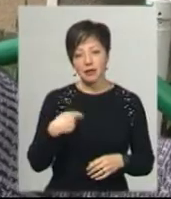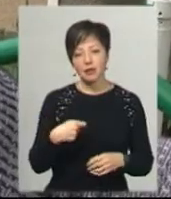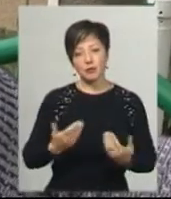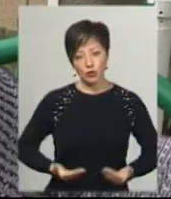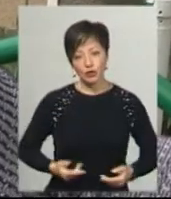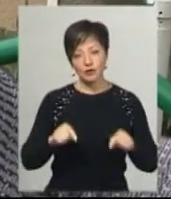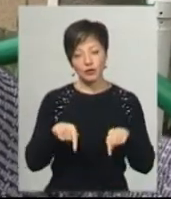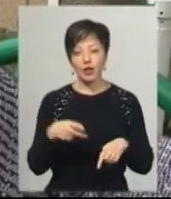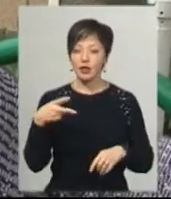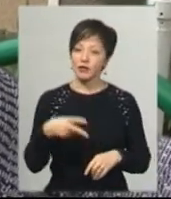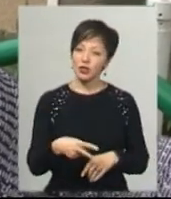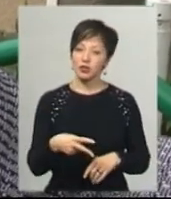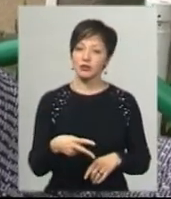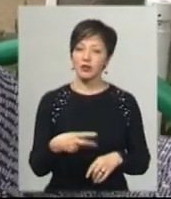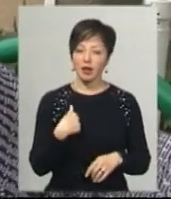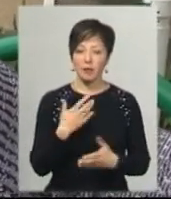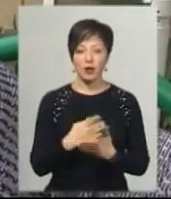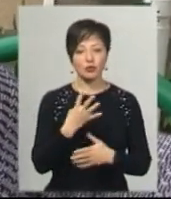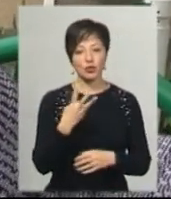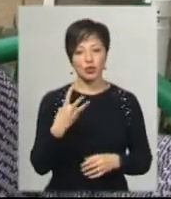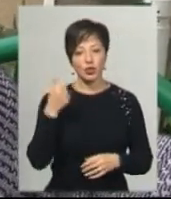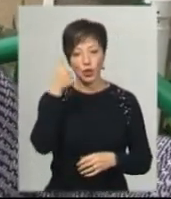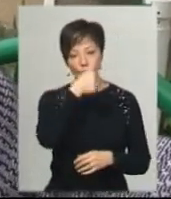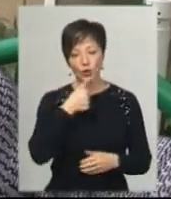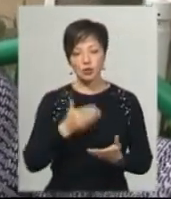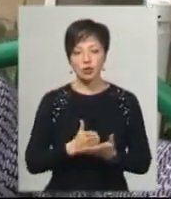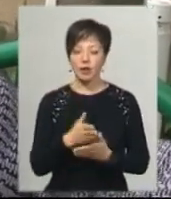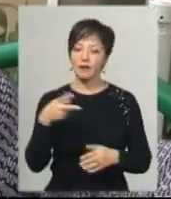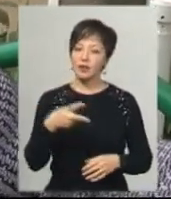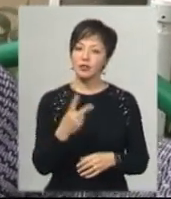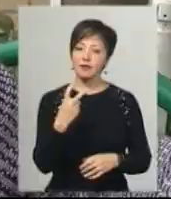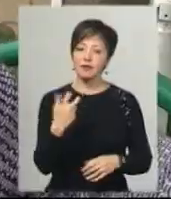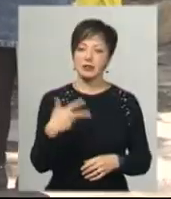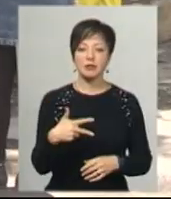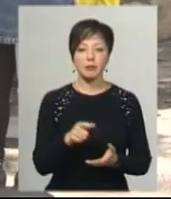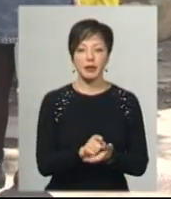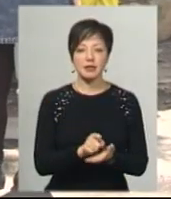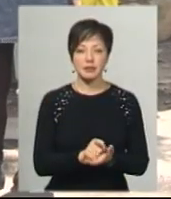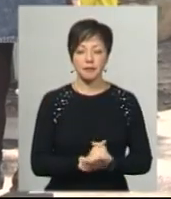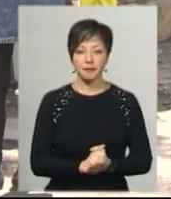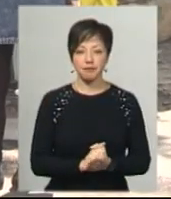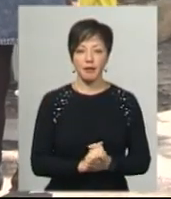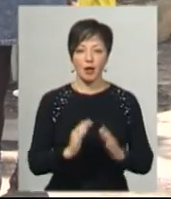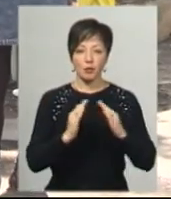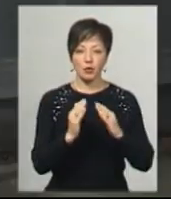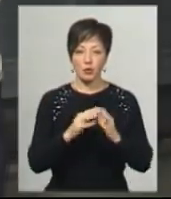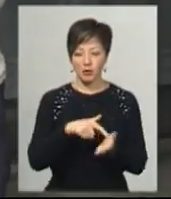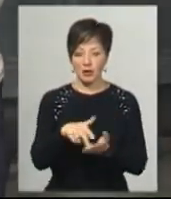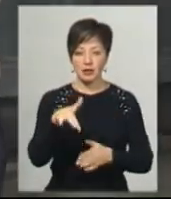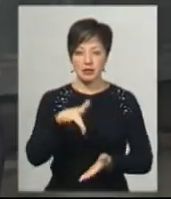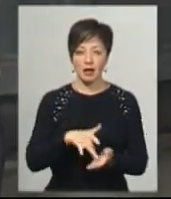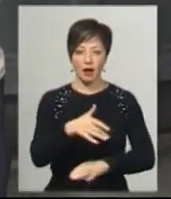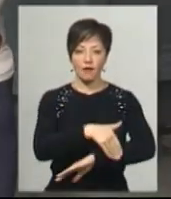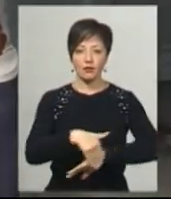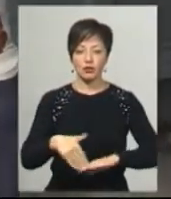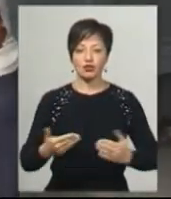маю 43 роки стажу і маю 2230 пенсій. Повиходили з будинків на центральну вулицю